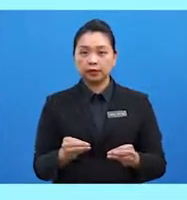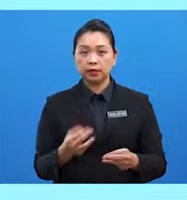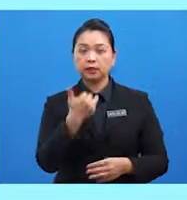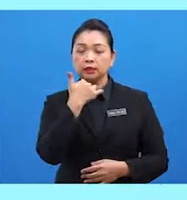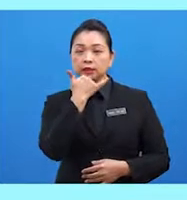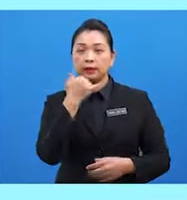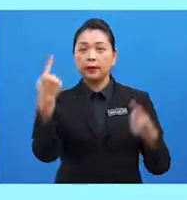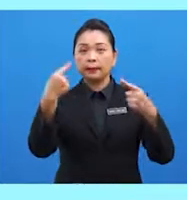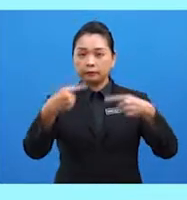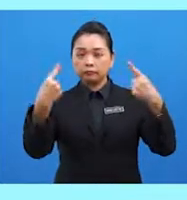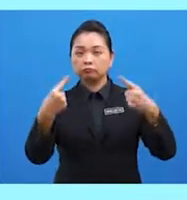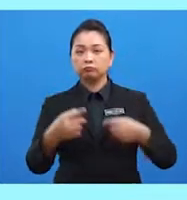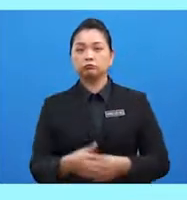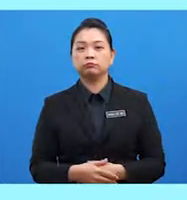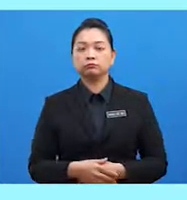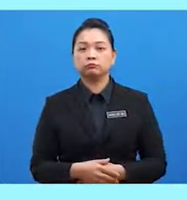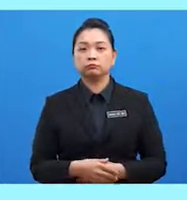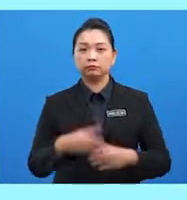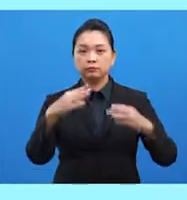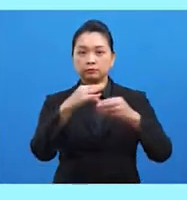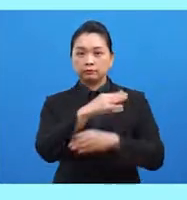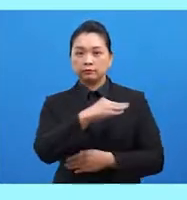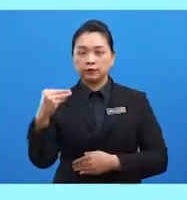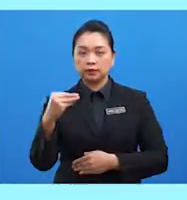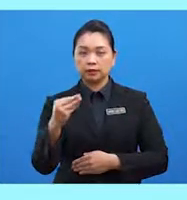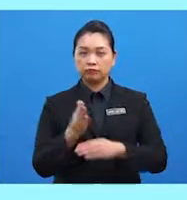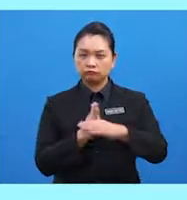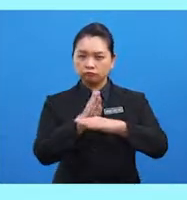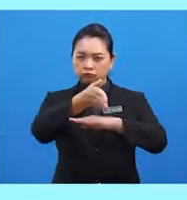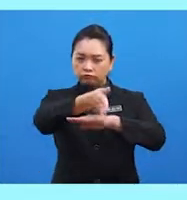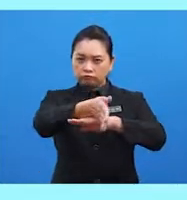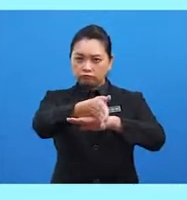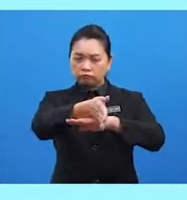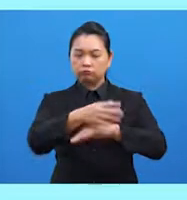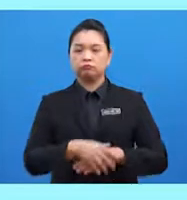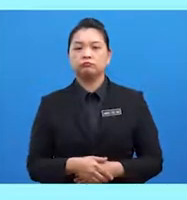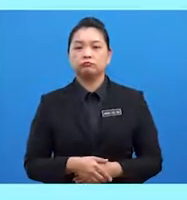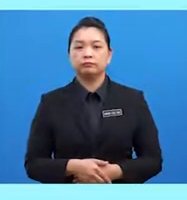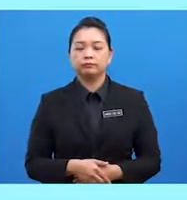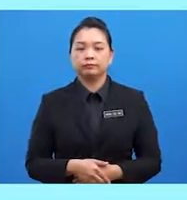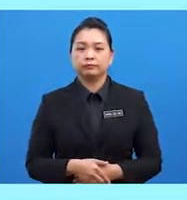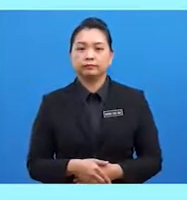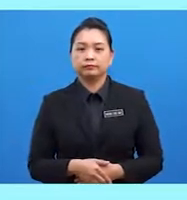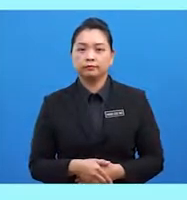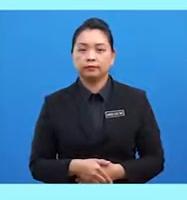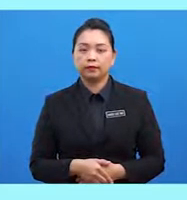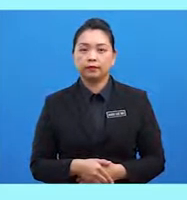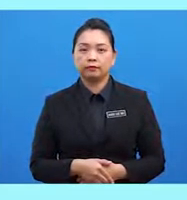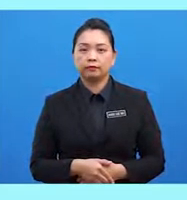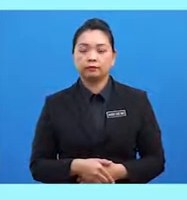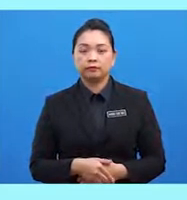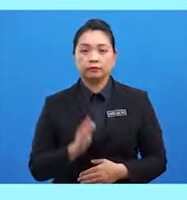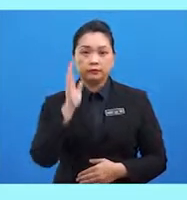Jenayah Kekerasan dan Pencerobohan Ketenteraan. Mempunyai bidang kuasa menjatuhkan hukuman